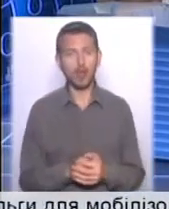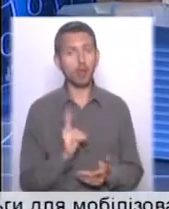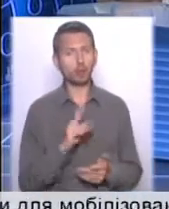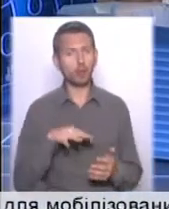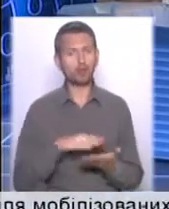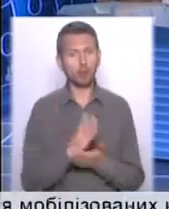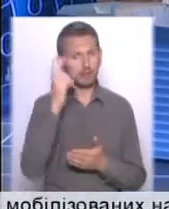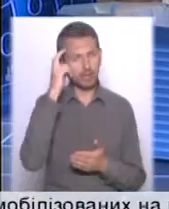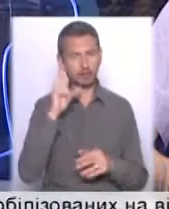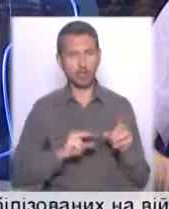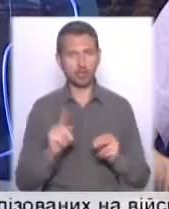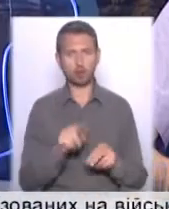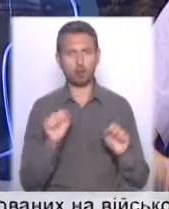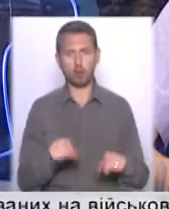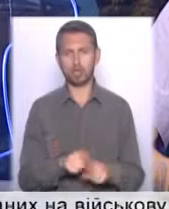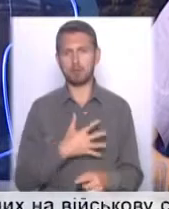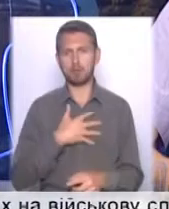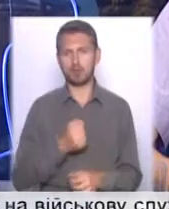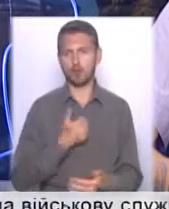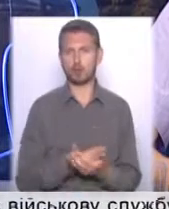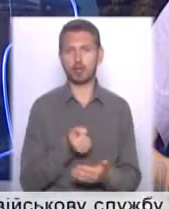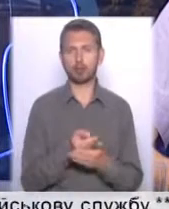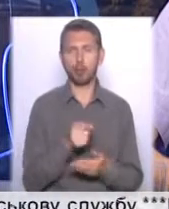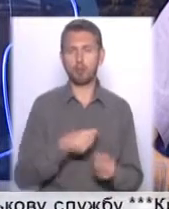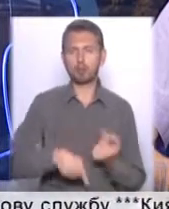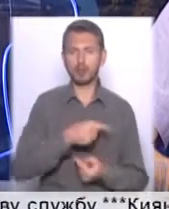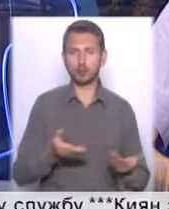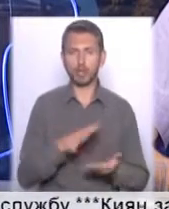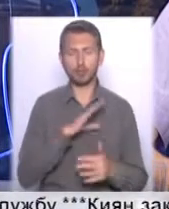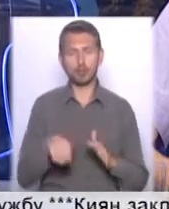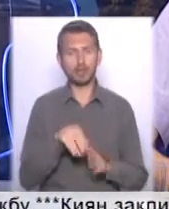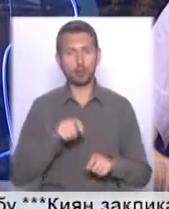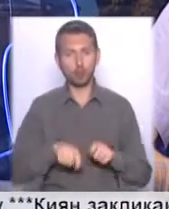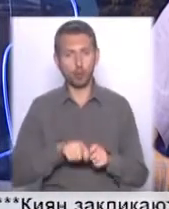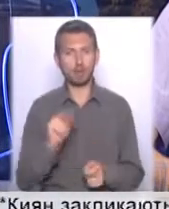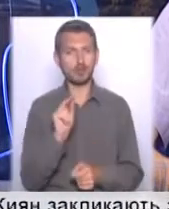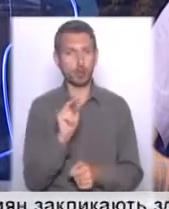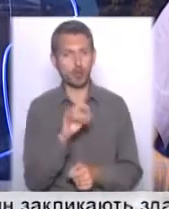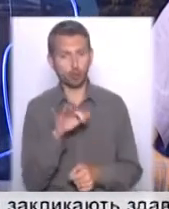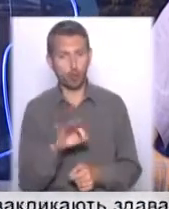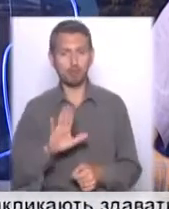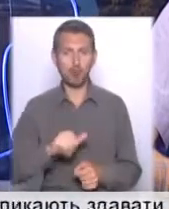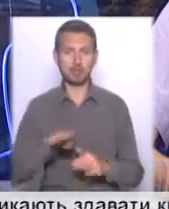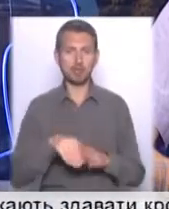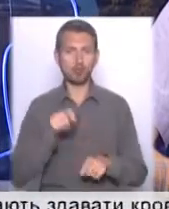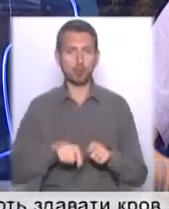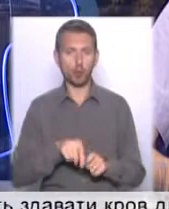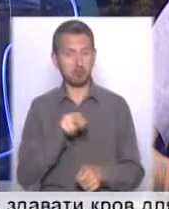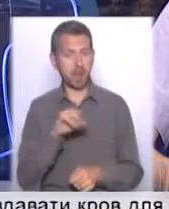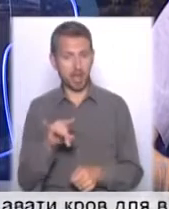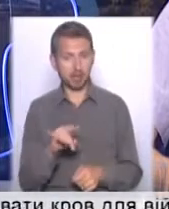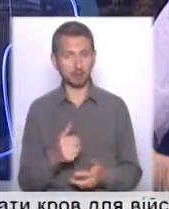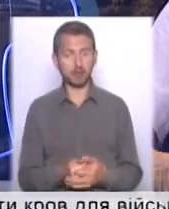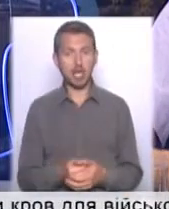вважає, що можна такі претензії висувати до того бізнесу, який раніше був під контролем Черновецького, потім під контролем партії регіонів, і що цей бізнес,